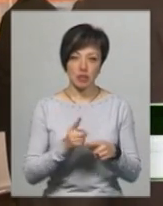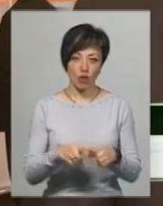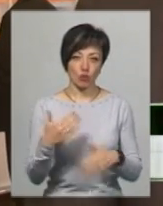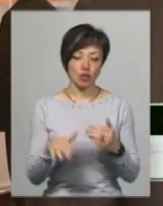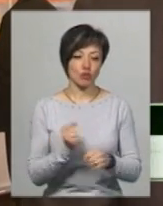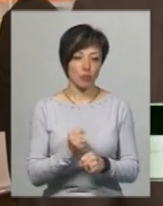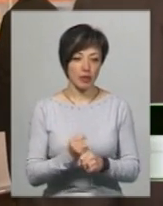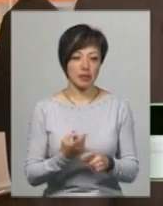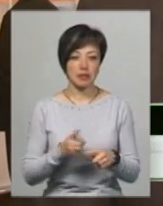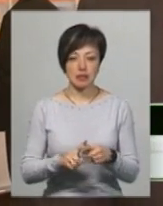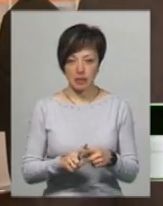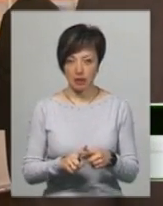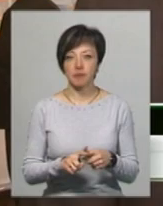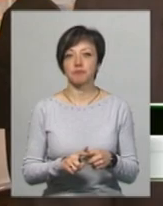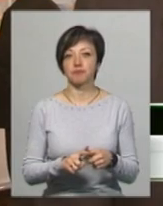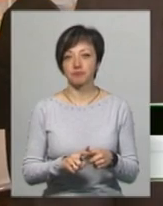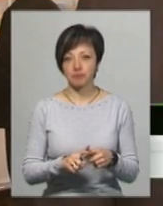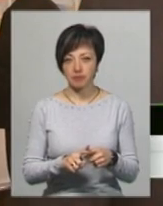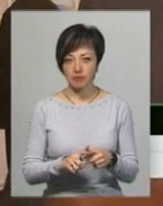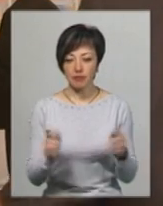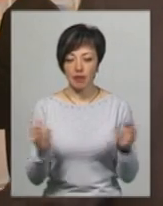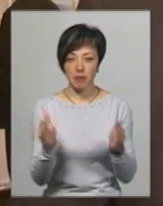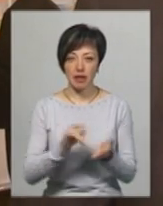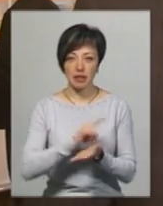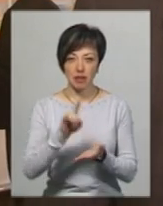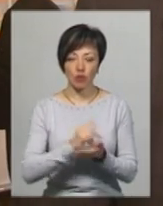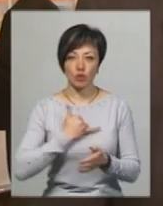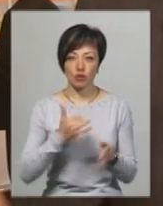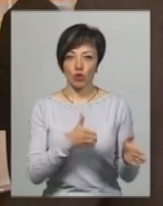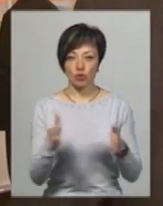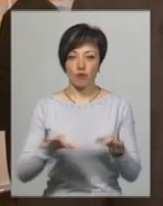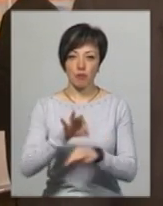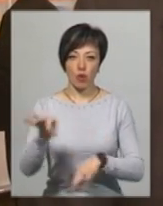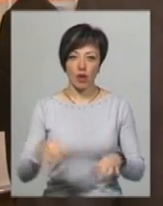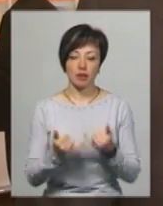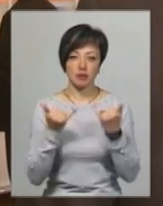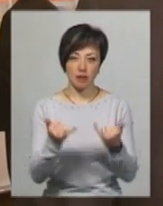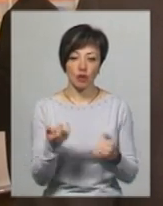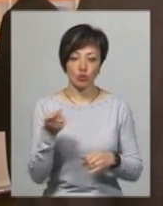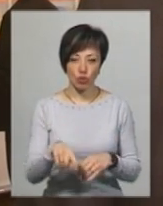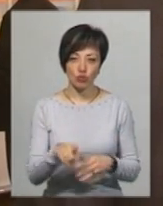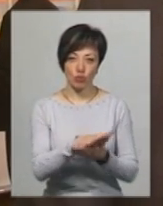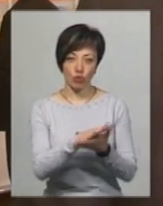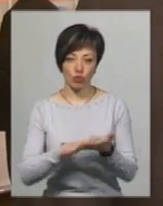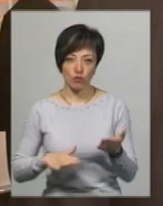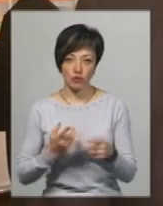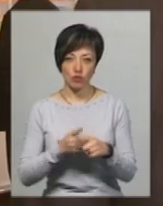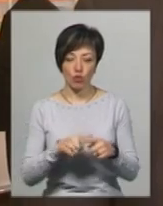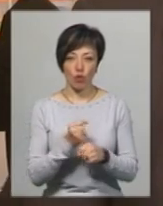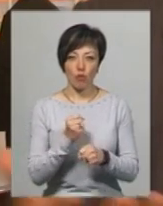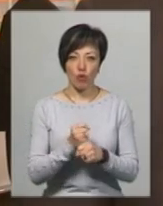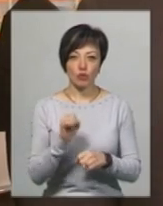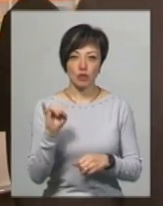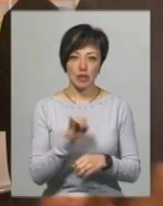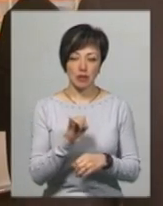вже зробили, це вже літає малі літаки і в нас вже готовий проект для того, щоб продовжувати цю роботу